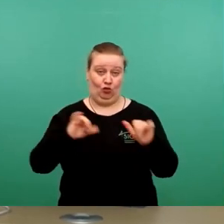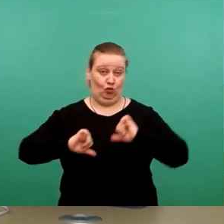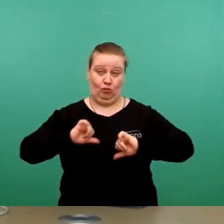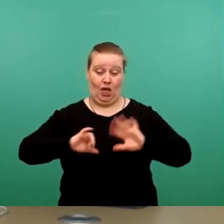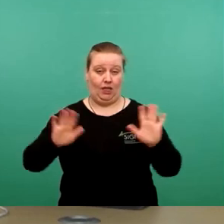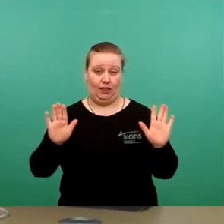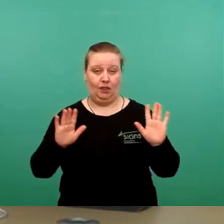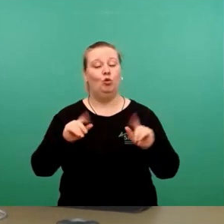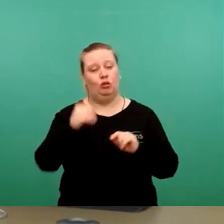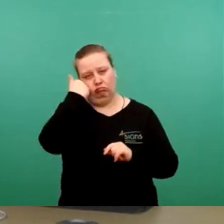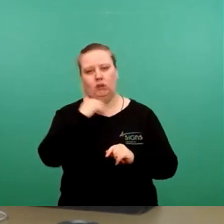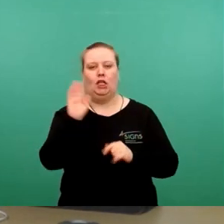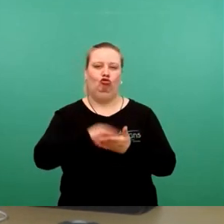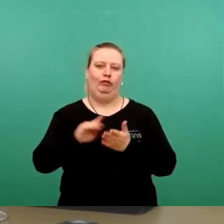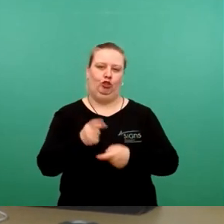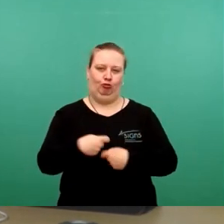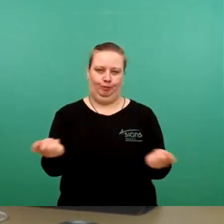Herr Schmiedig, das würde ich gerne nachliefern wollen.